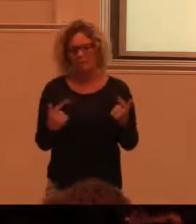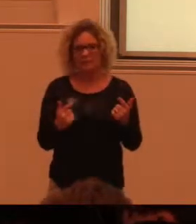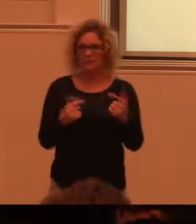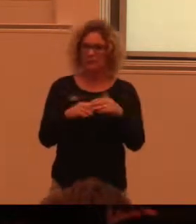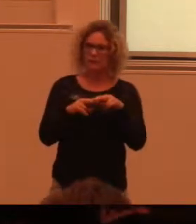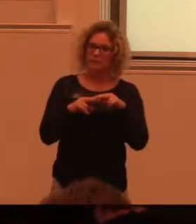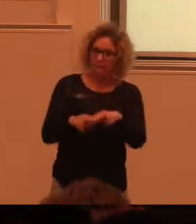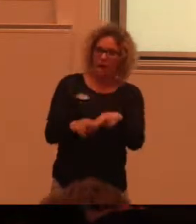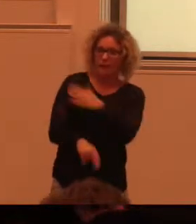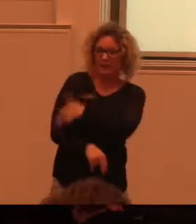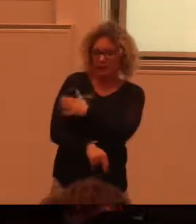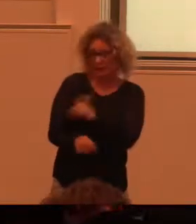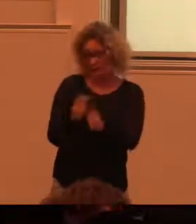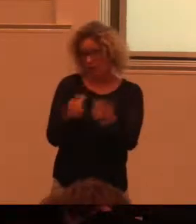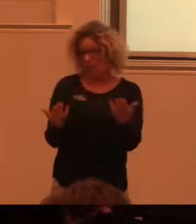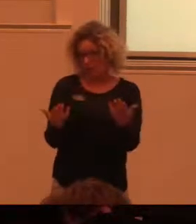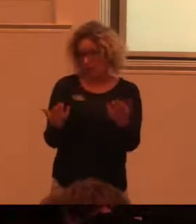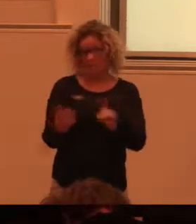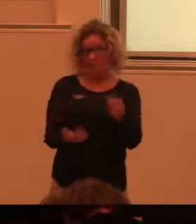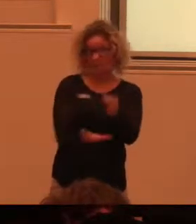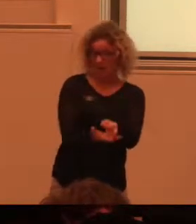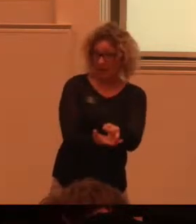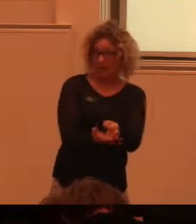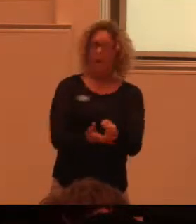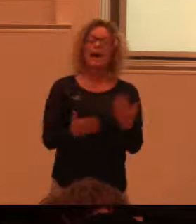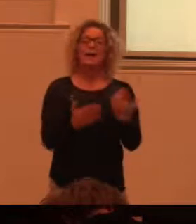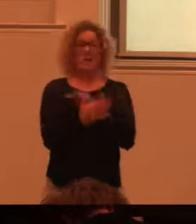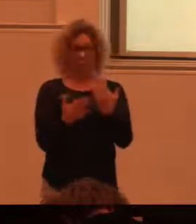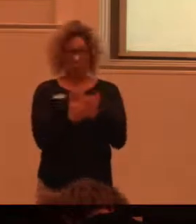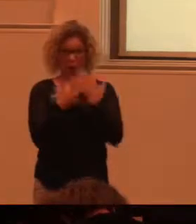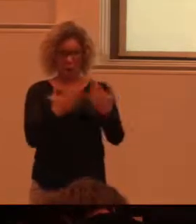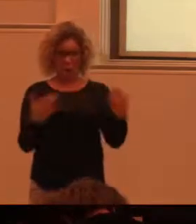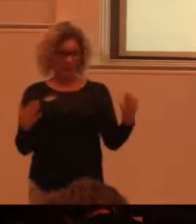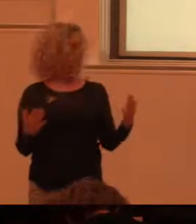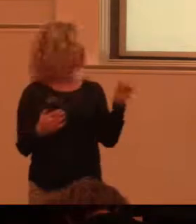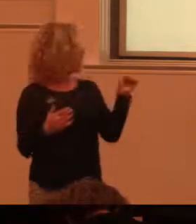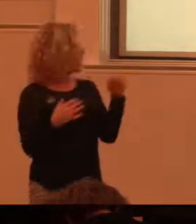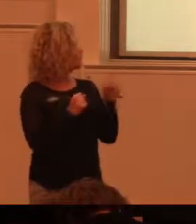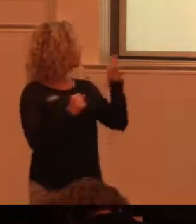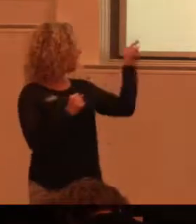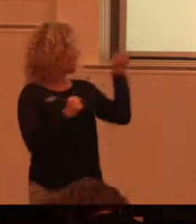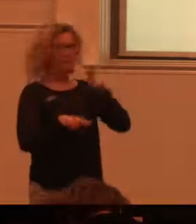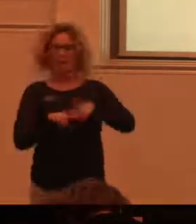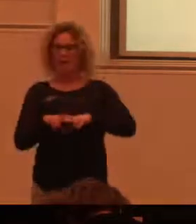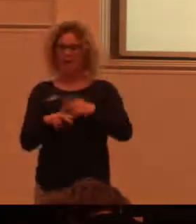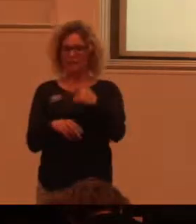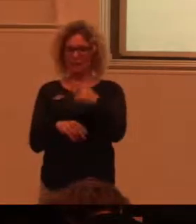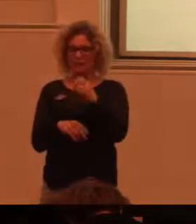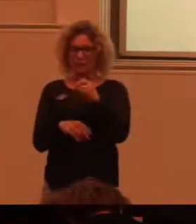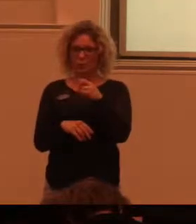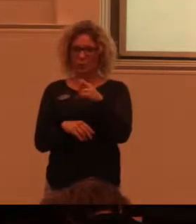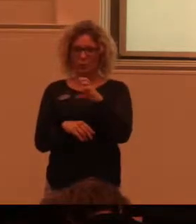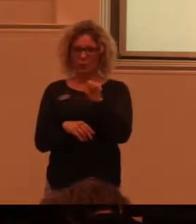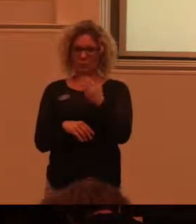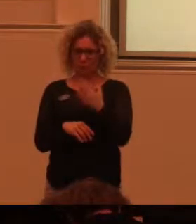Färdtjänst eller sådär. Det där är ju Nationalmuseum. Den andra kommer ju från Torsby Hembygdsförening